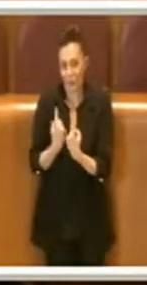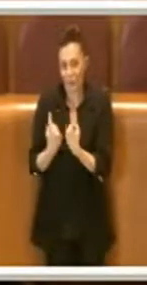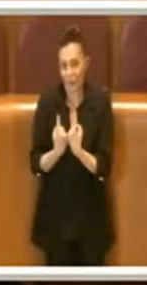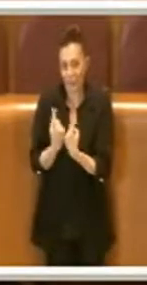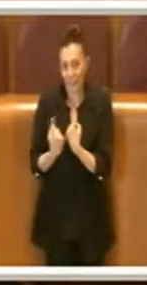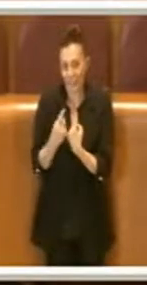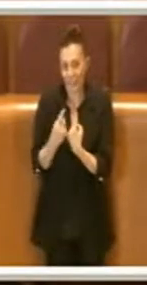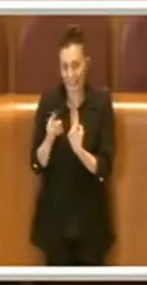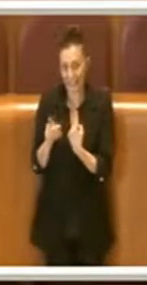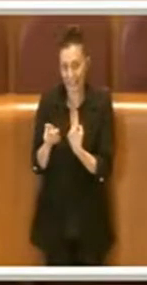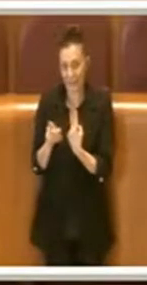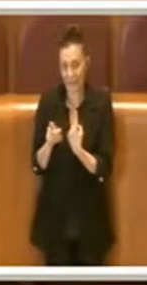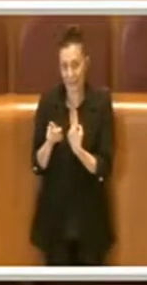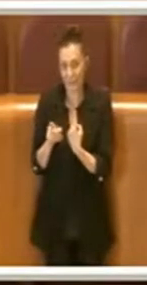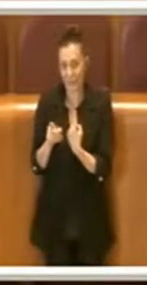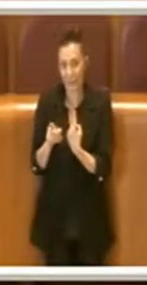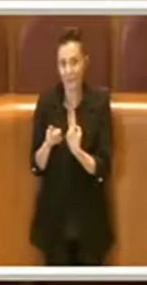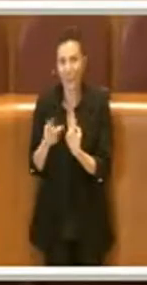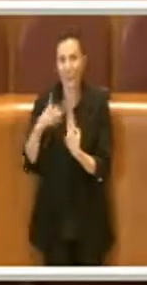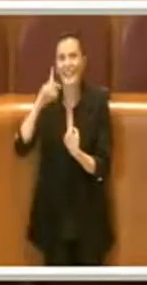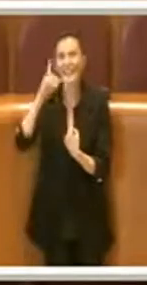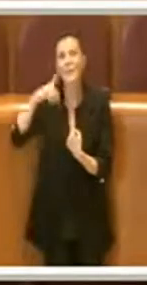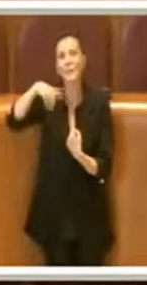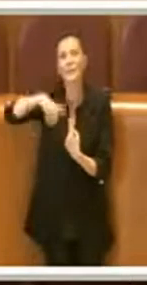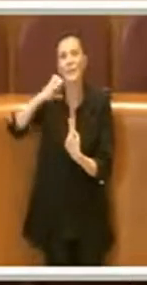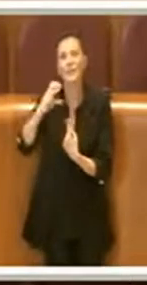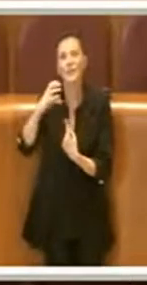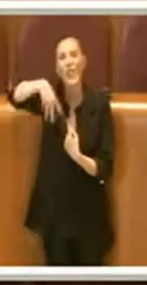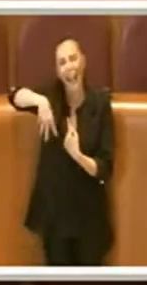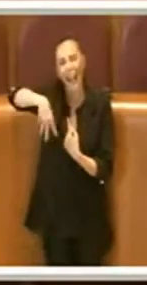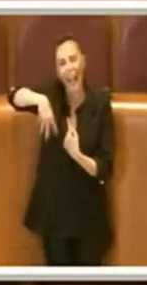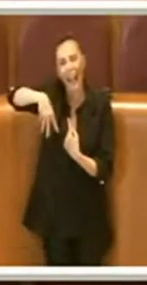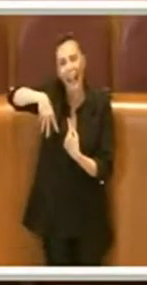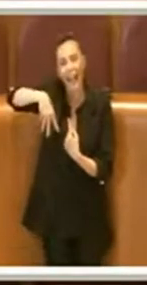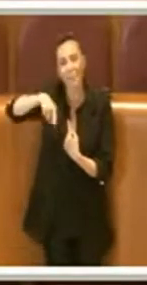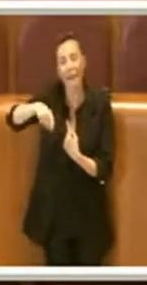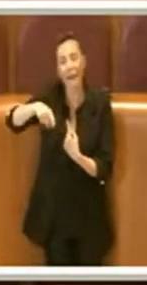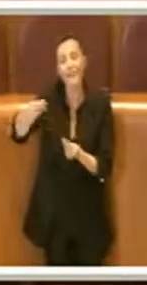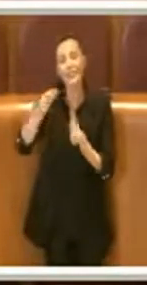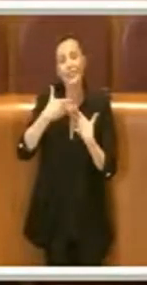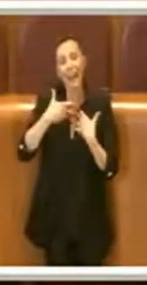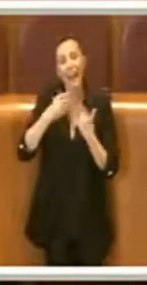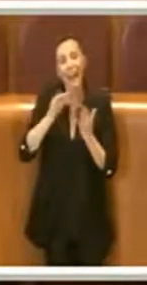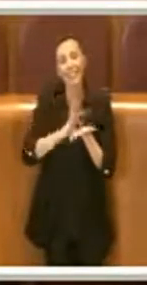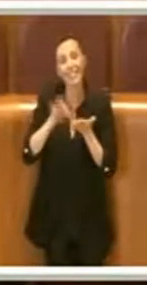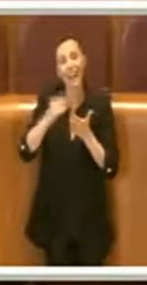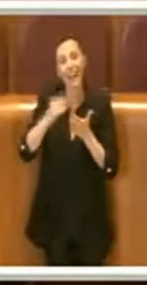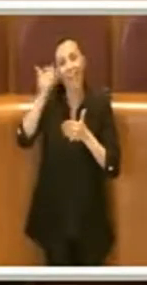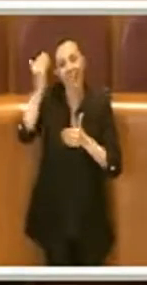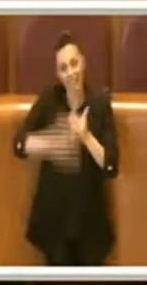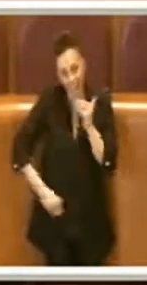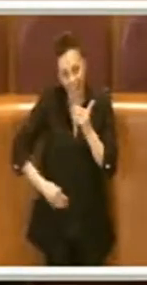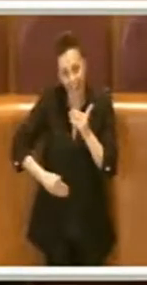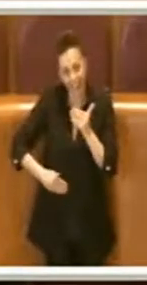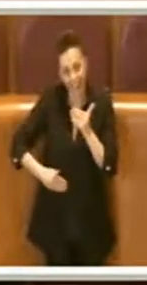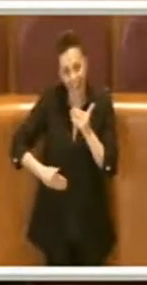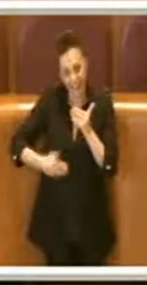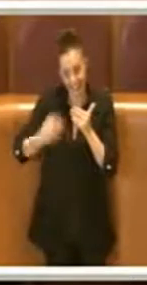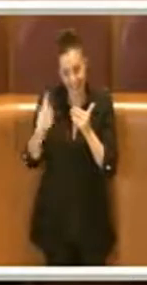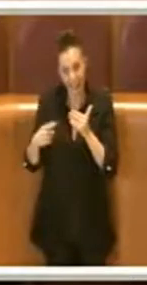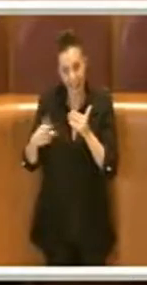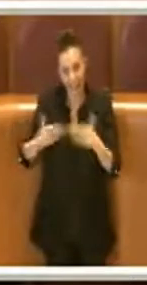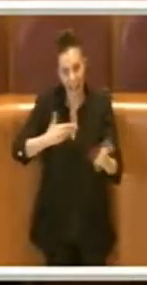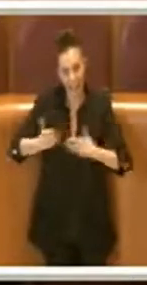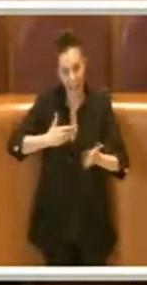Contestualmente, diciamo che il DPCM ci porta come data di scadenza la possibilità comunque dell'emergenza di